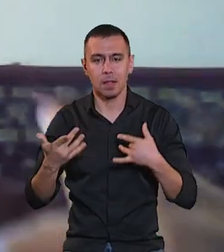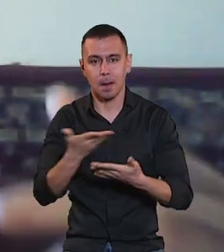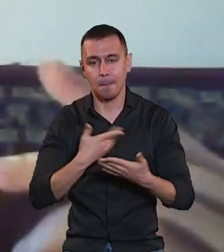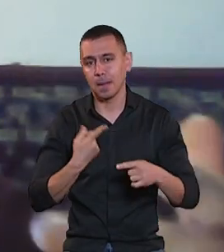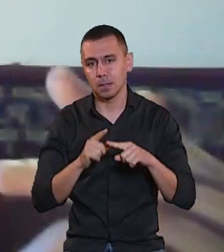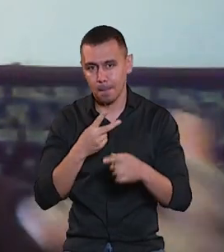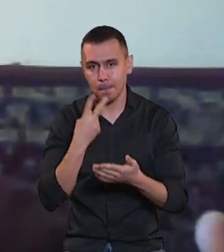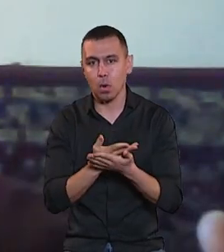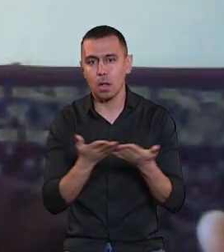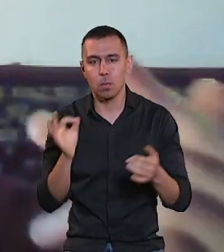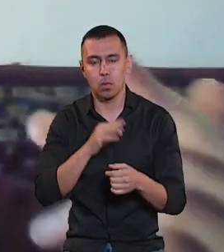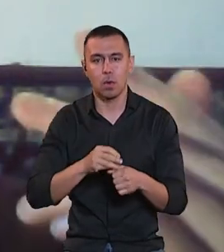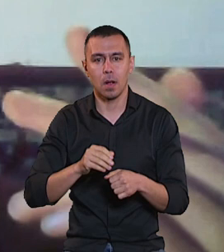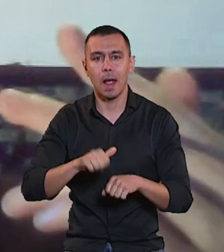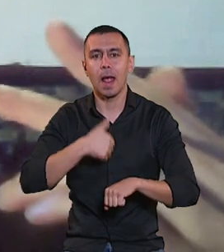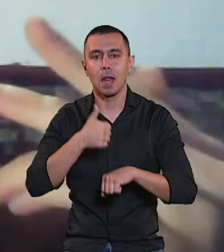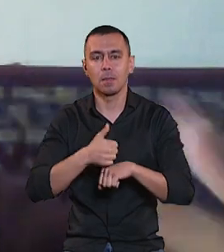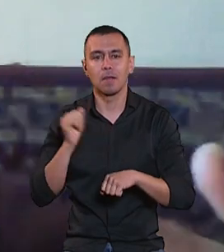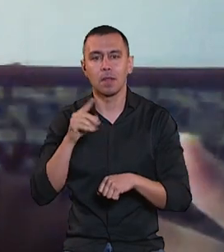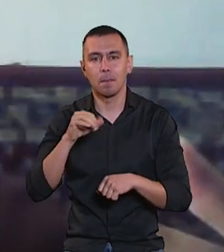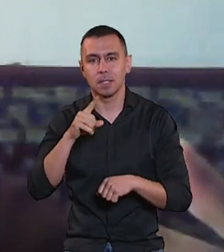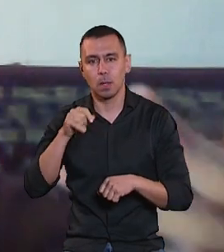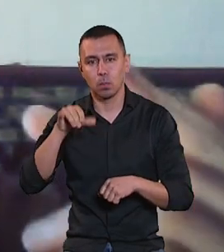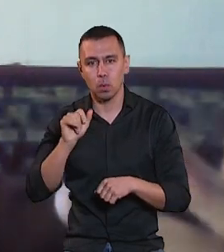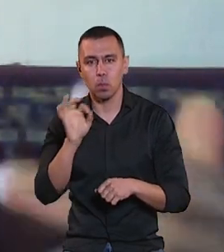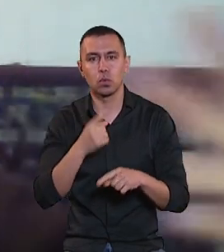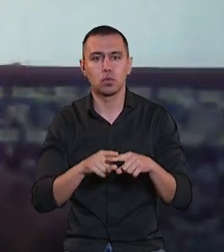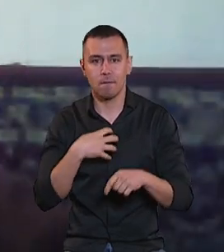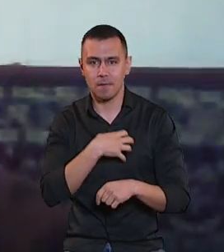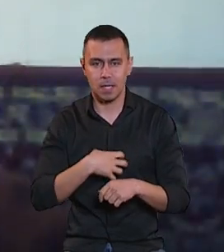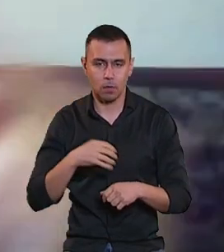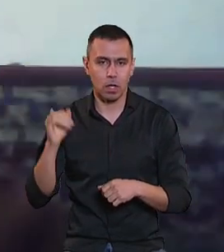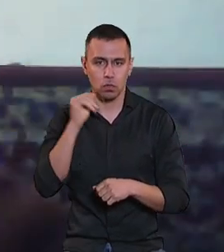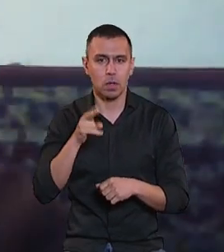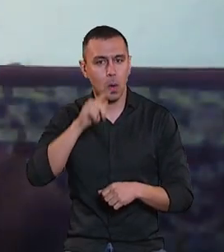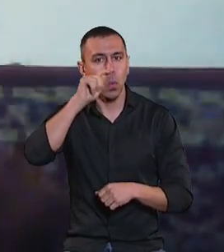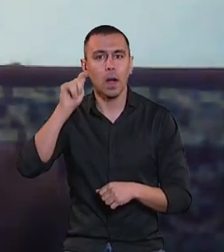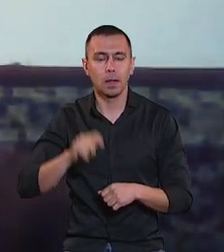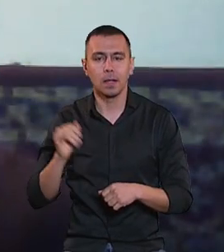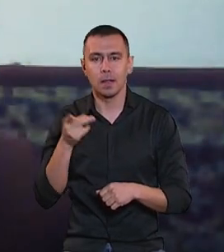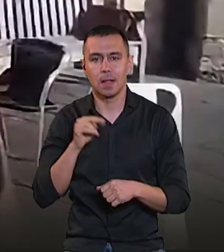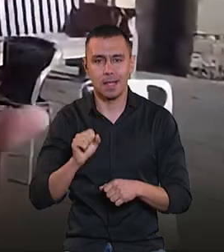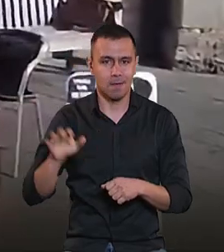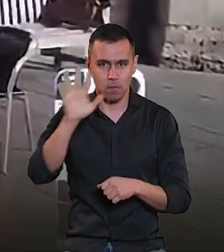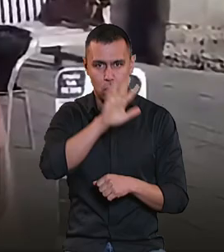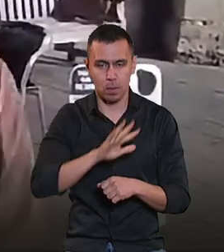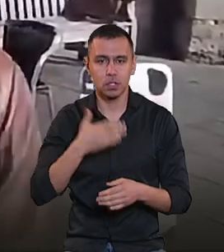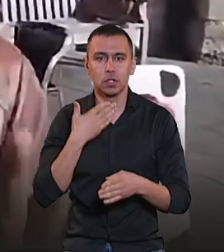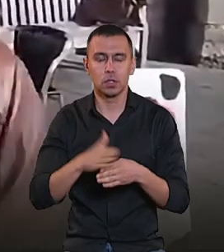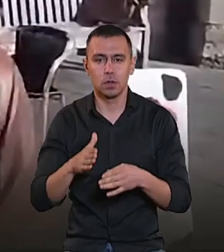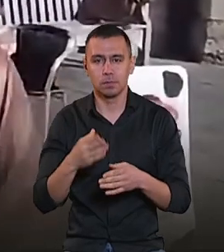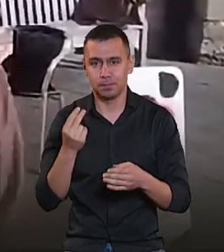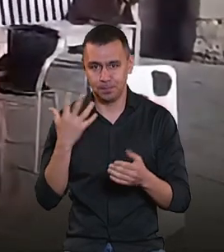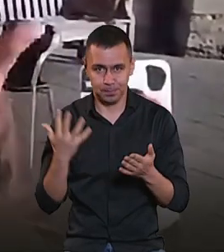показували, про Гетьмана Івана Мазепу, про цю дуже важливу історію для України і для Європи. Частину